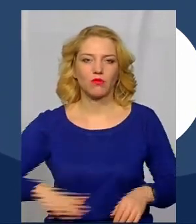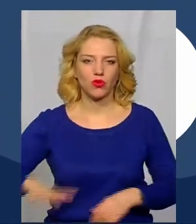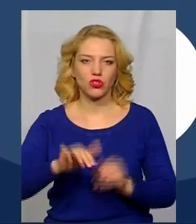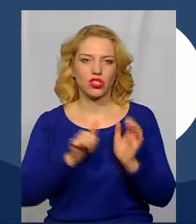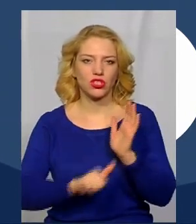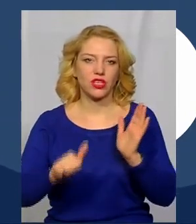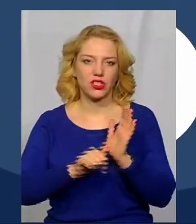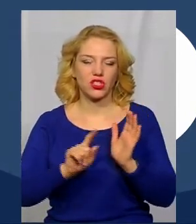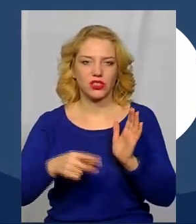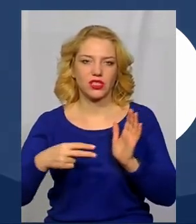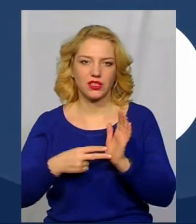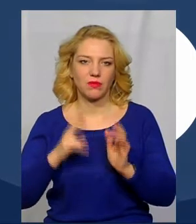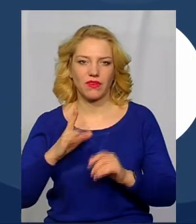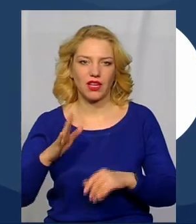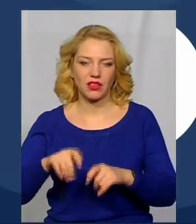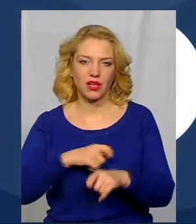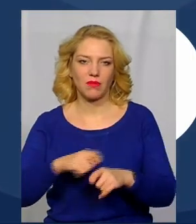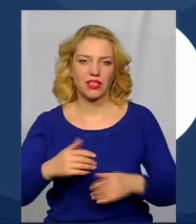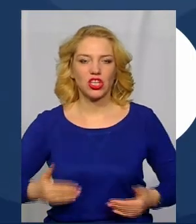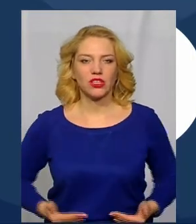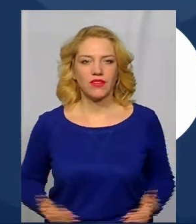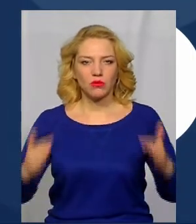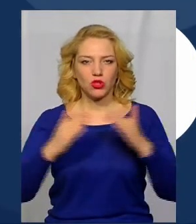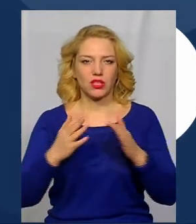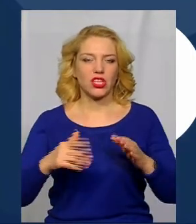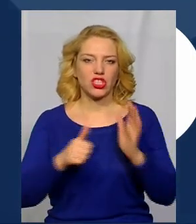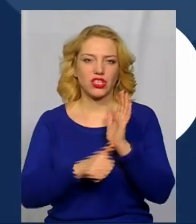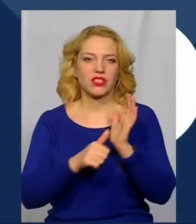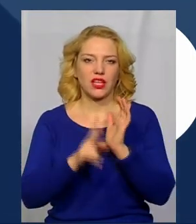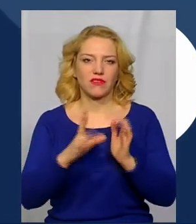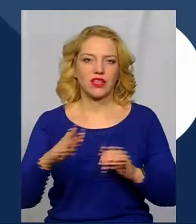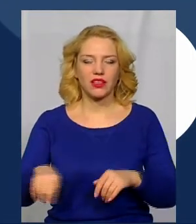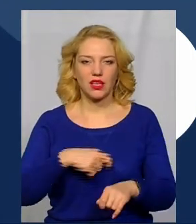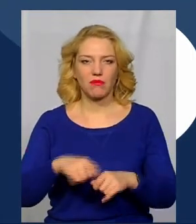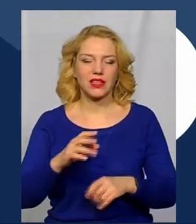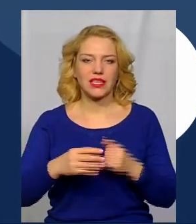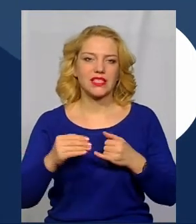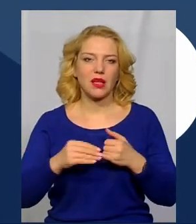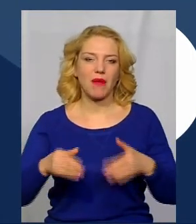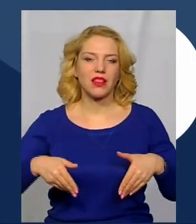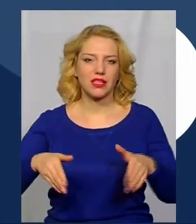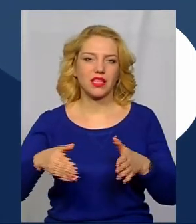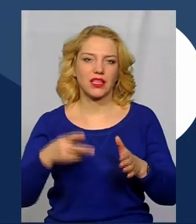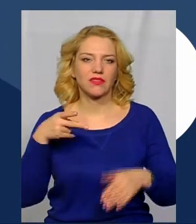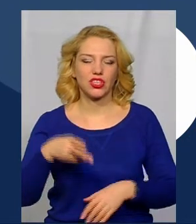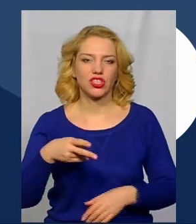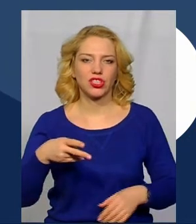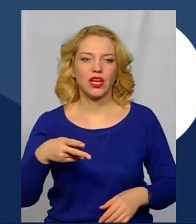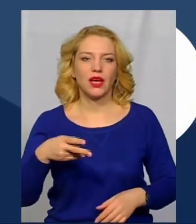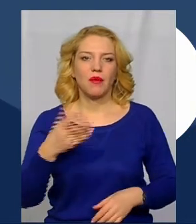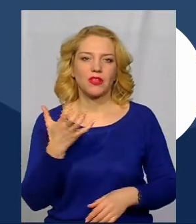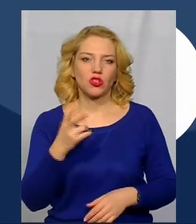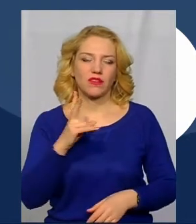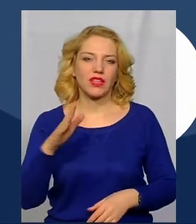,7 квадратних метрів, житловий будинок площею 60 квадратних метрів та земельна ділянка 2500 квадратних